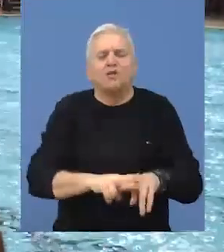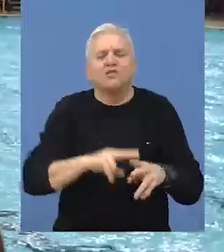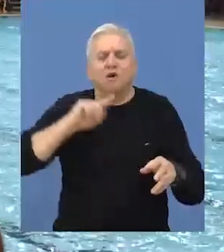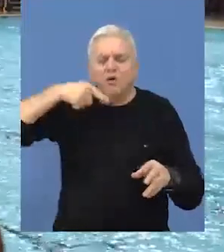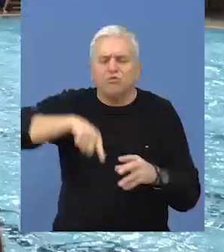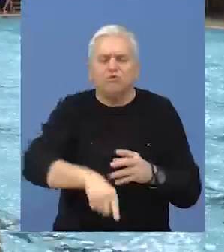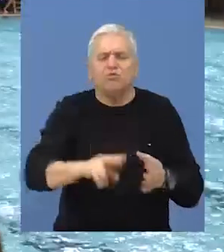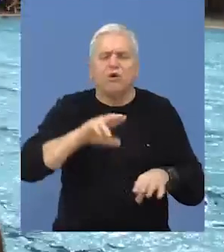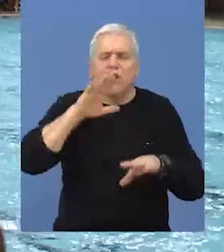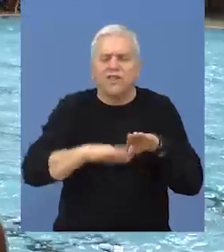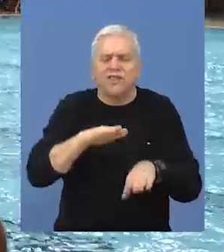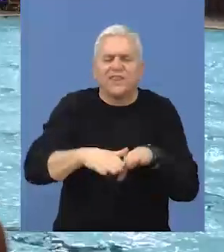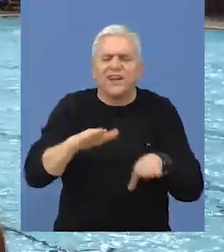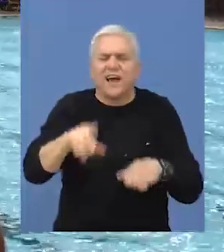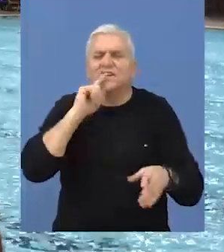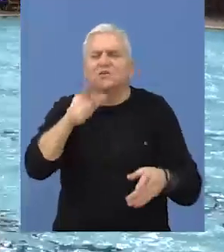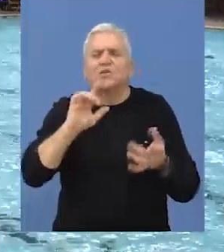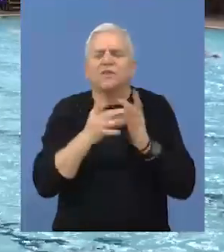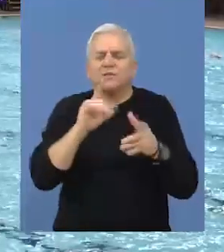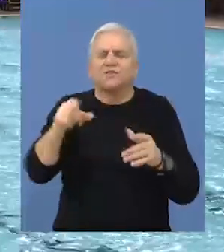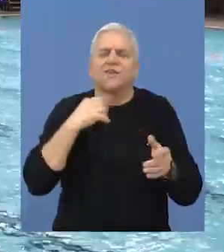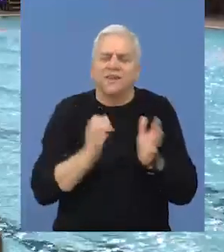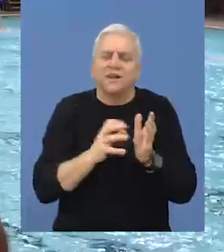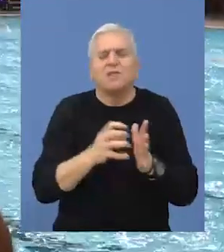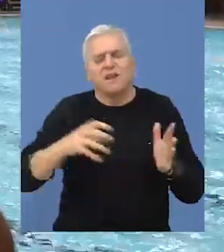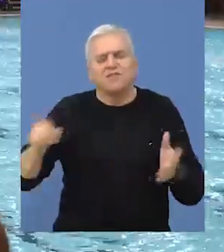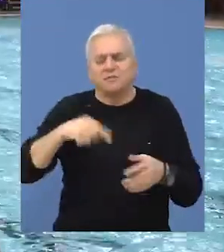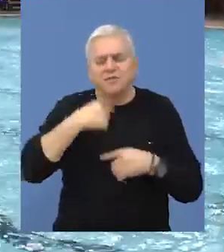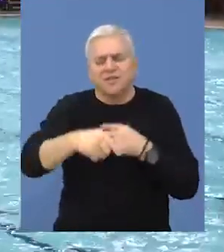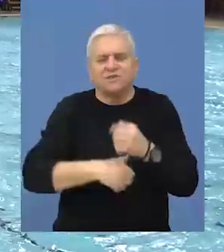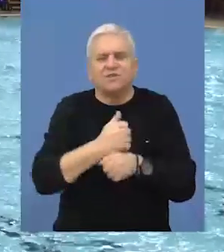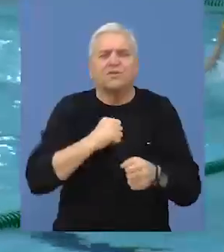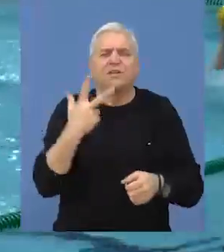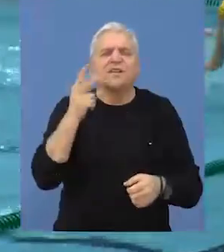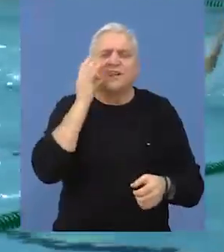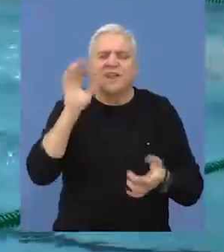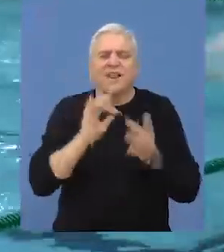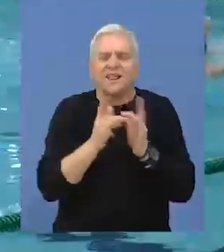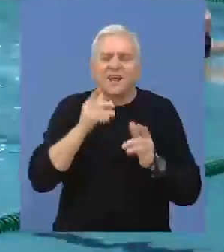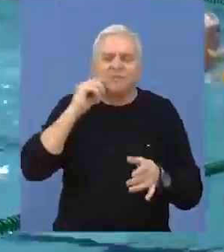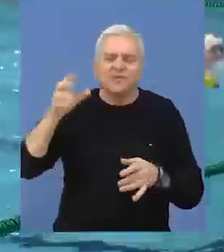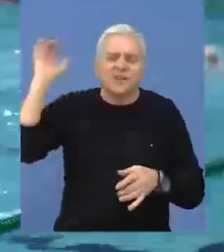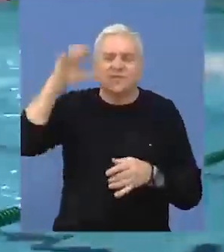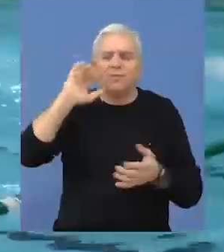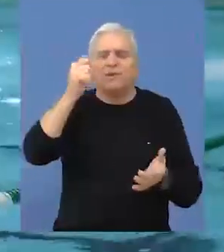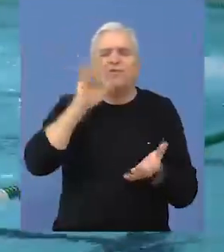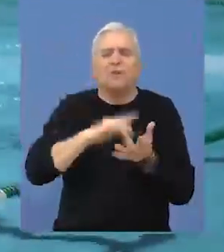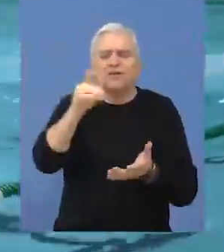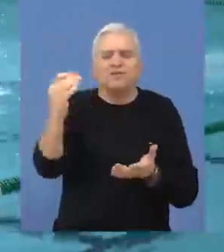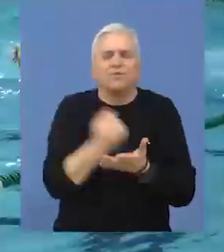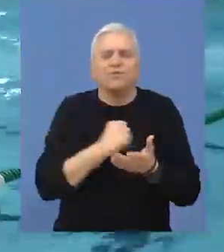klubu i zaslužuje sigurno da se ovaj turnir nastavi i sledeće godine. Nakon tri dana nadmetanja,